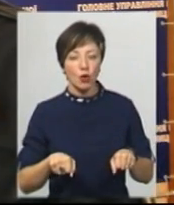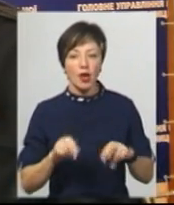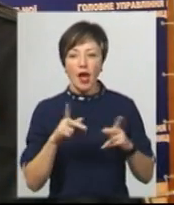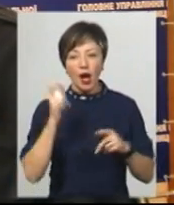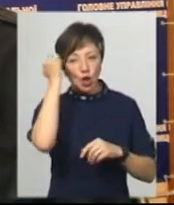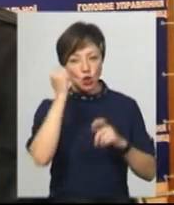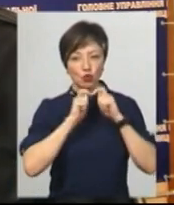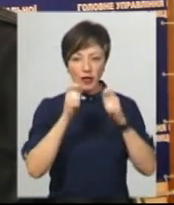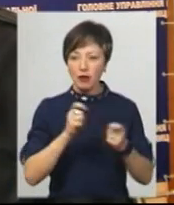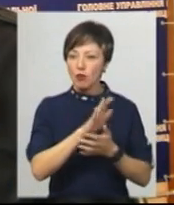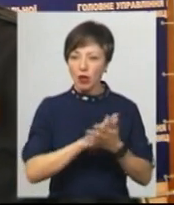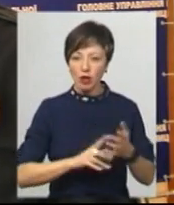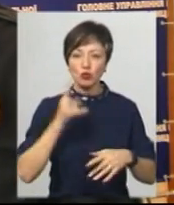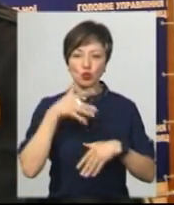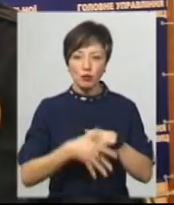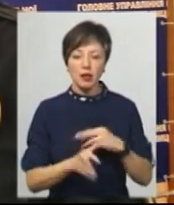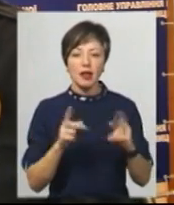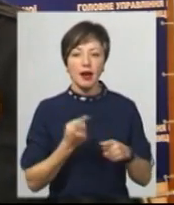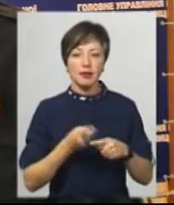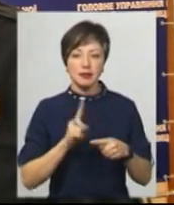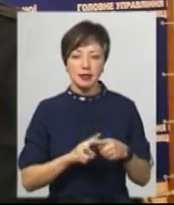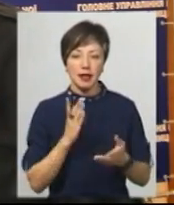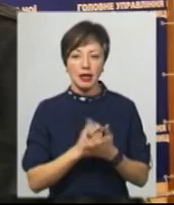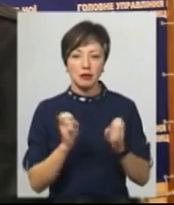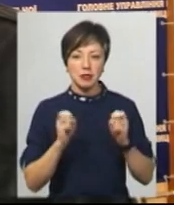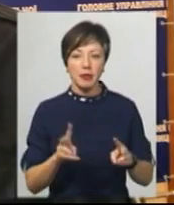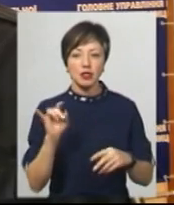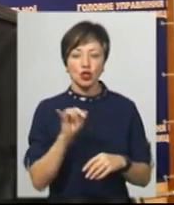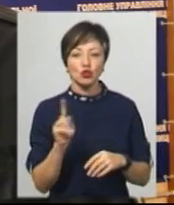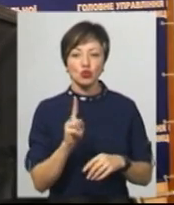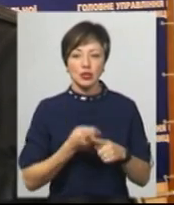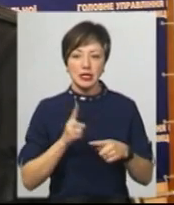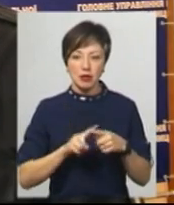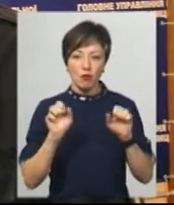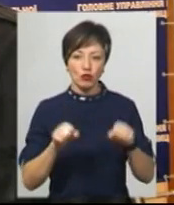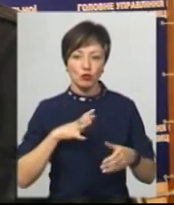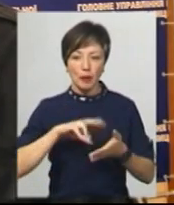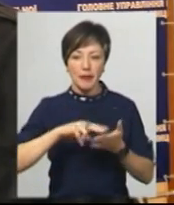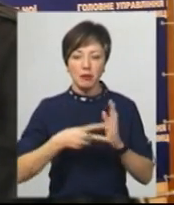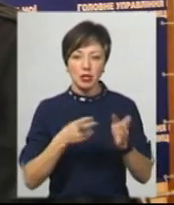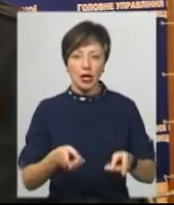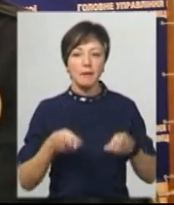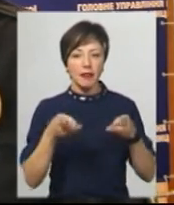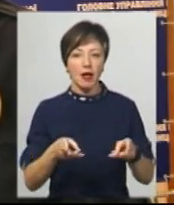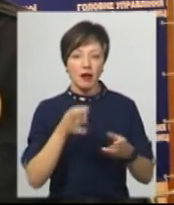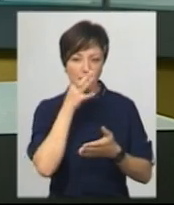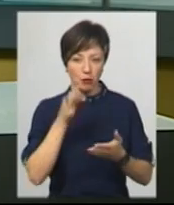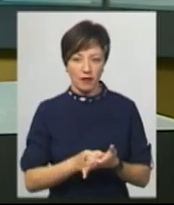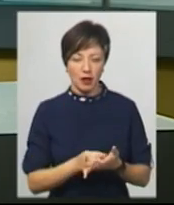сувенір, але в подальшому зрозуміли, наскільки це є небезпечно і що за це може бути передбачена кримінальна відповідальність.